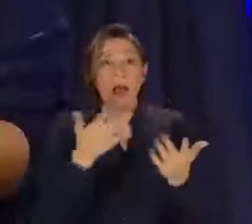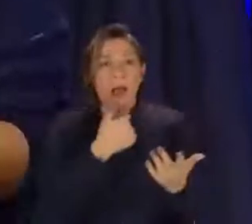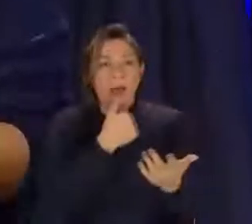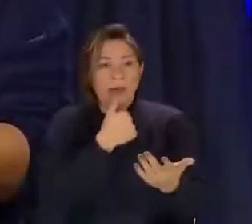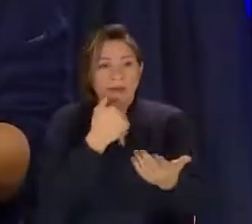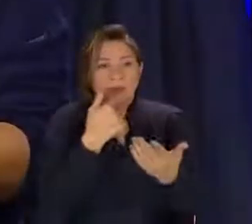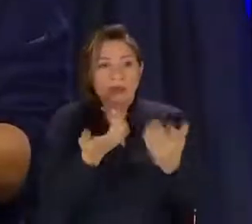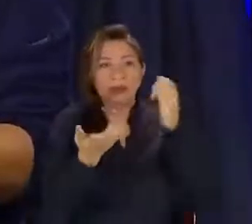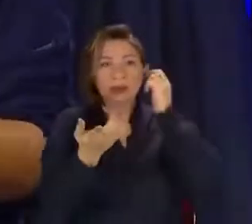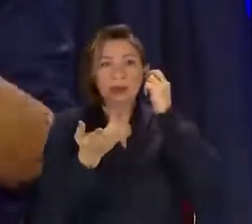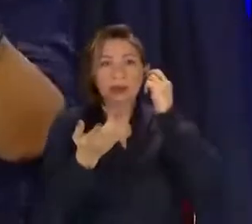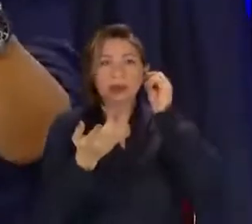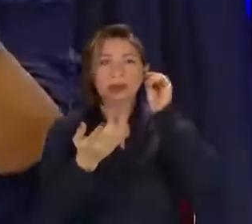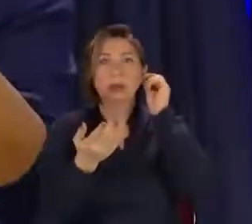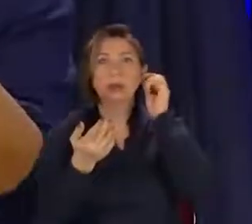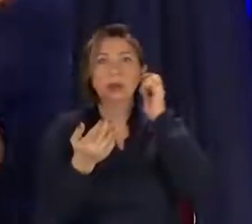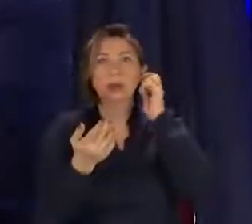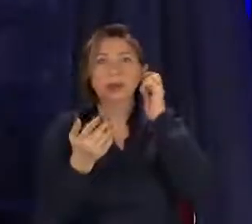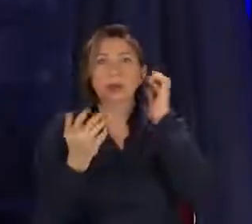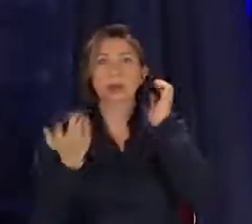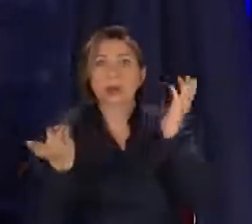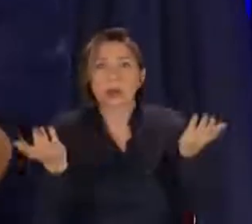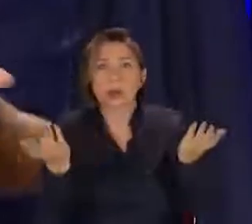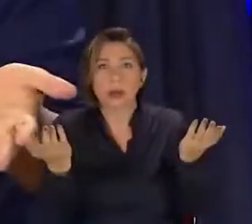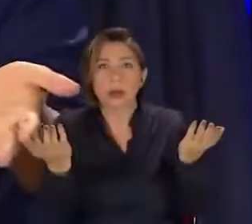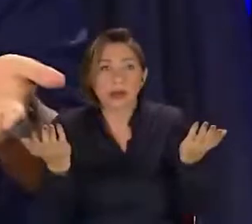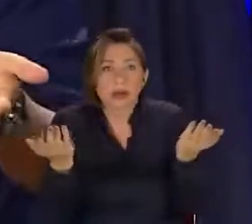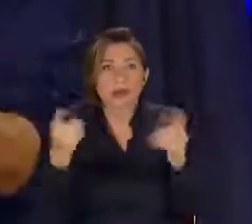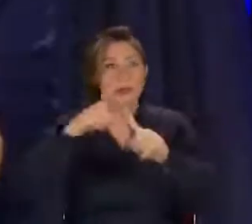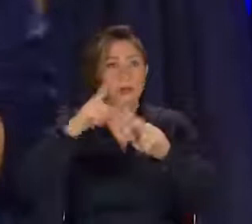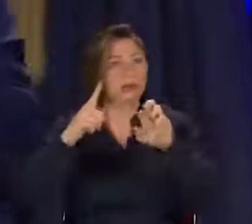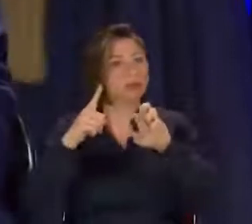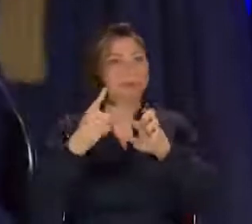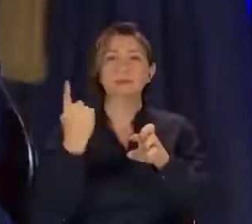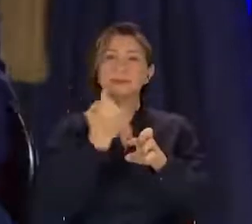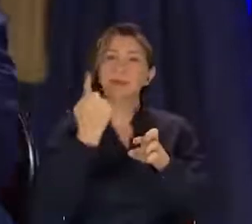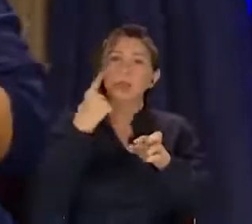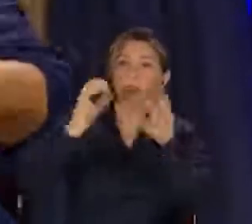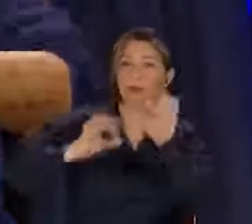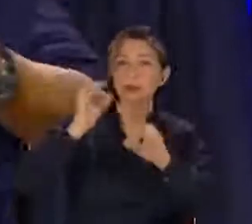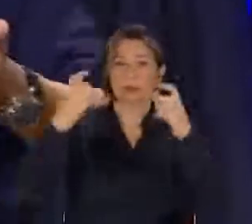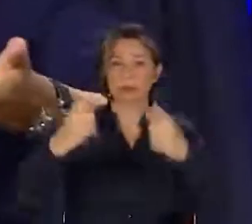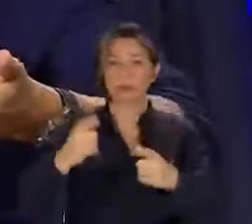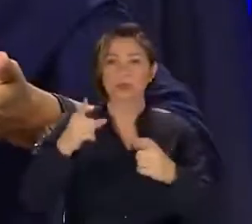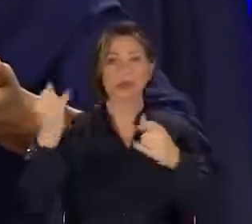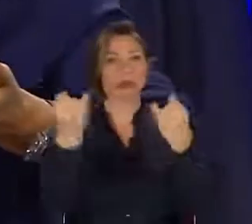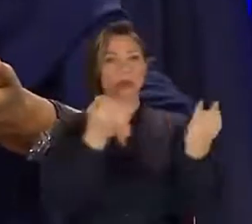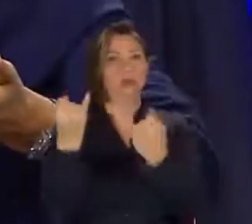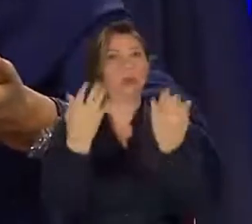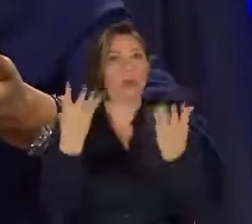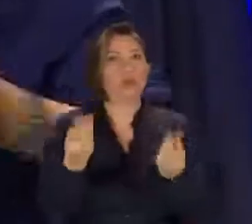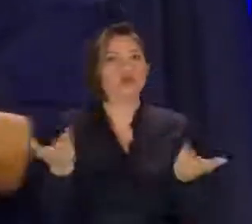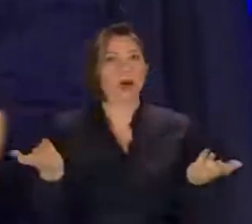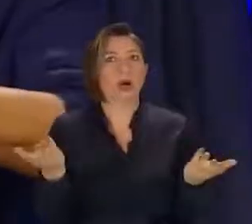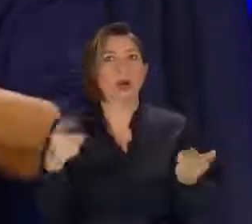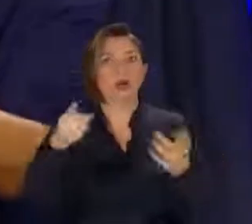lansetli genel yayın yönetmeni dedi ki, Heya tıp bir uygulama alanıdır ve bu tartışmalar olmalıdır.